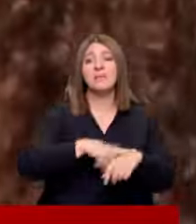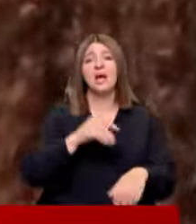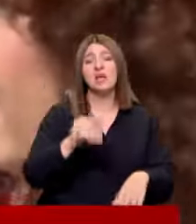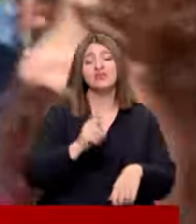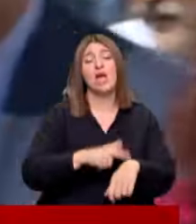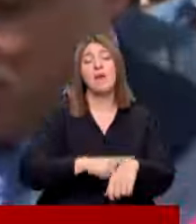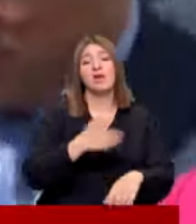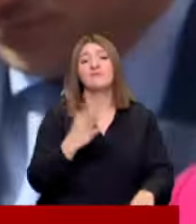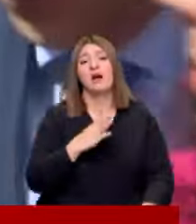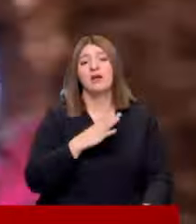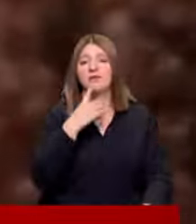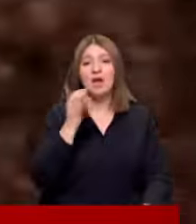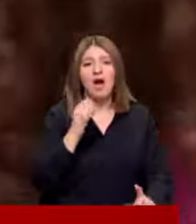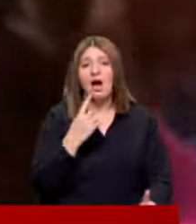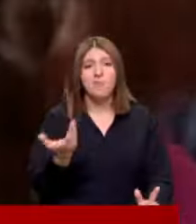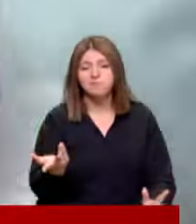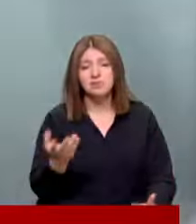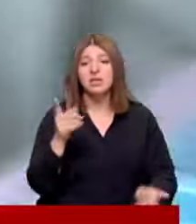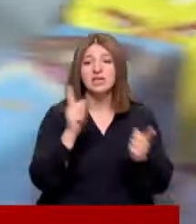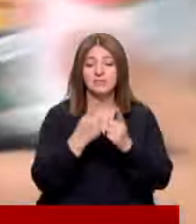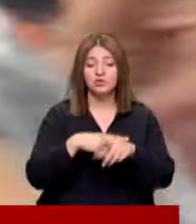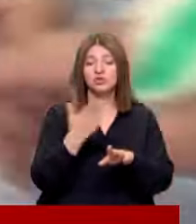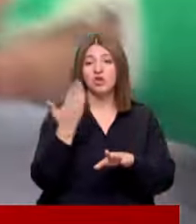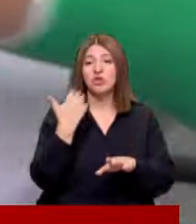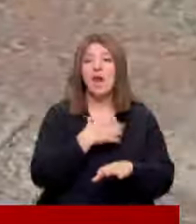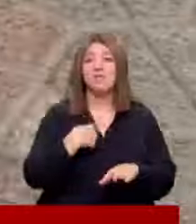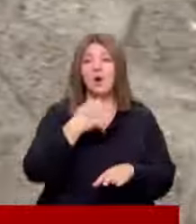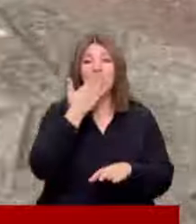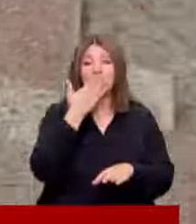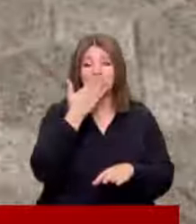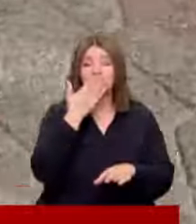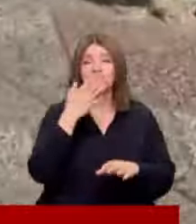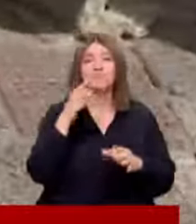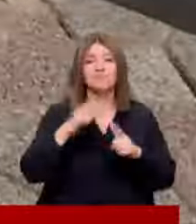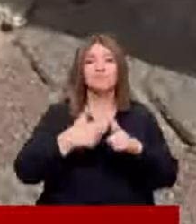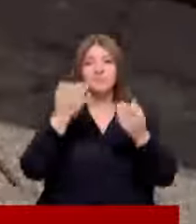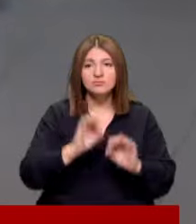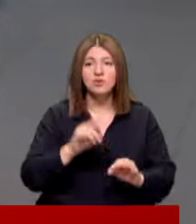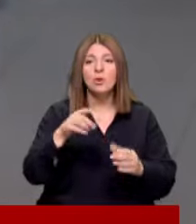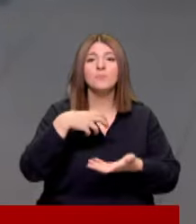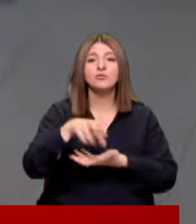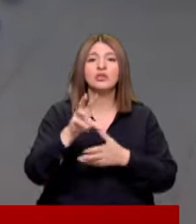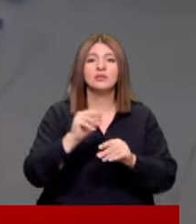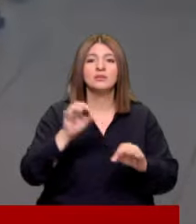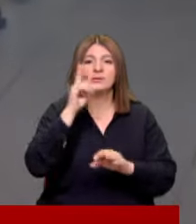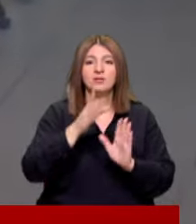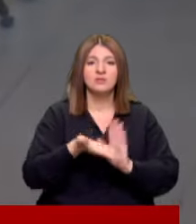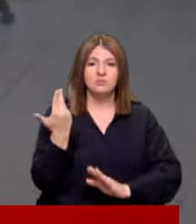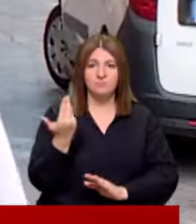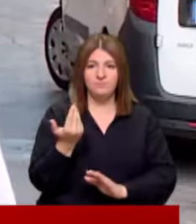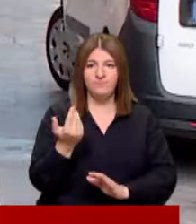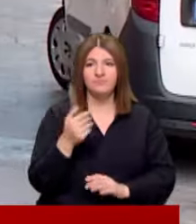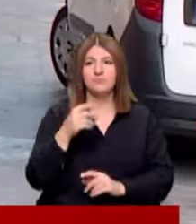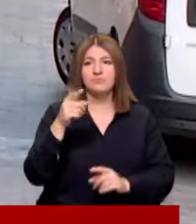gelince konuşacağız dedi ama hala konuşulmadı Kısa bir süre önce anaokullarında proje başlatıldı O da bütçe yetersizliği nedeniyle rafa